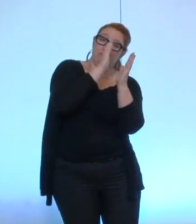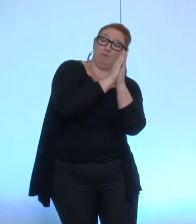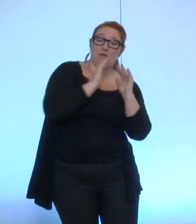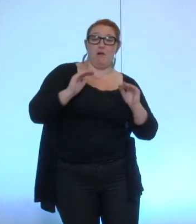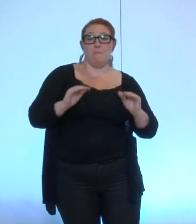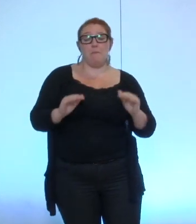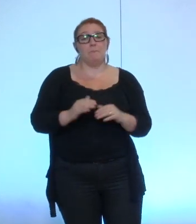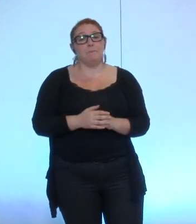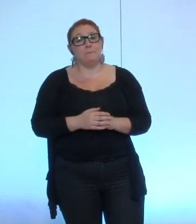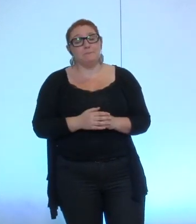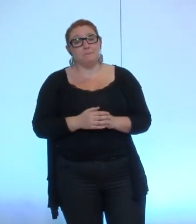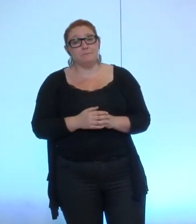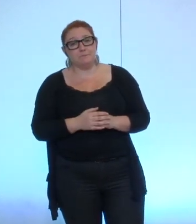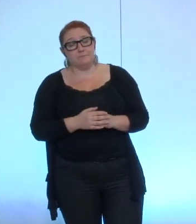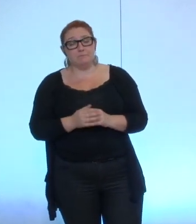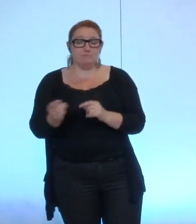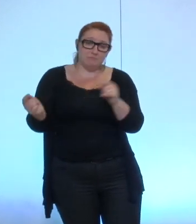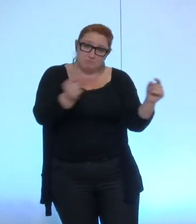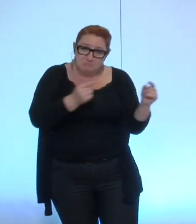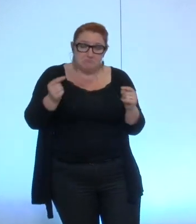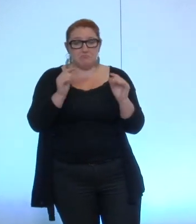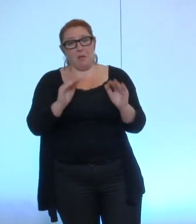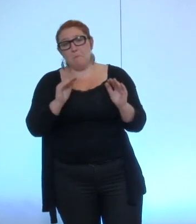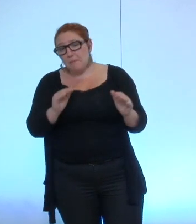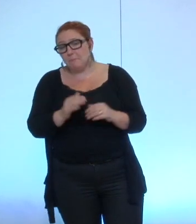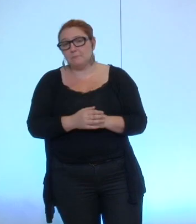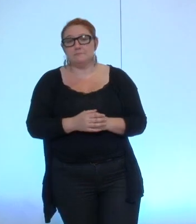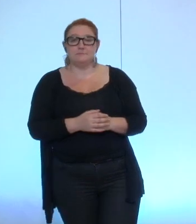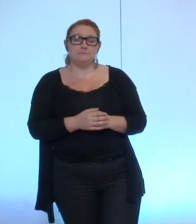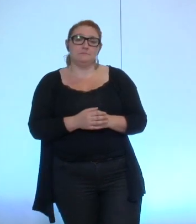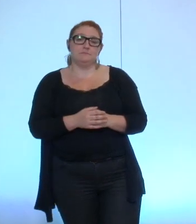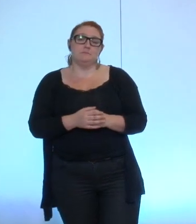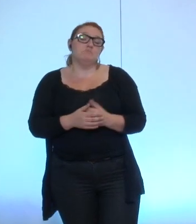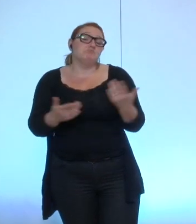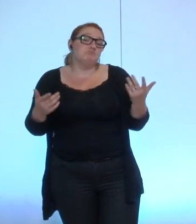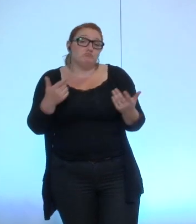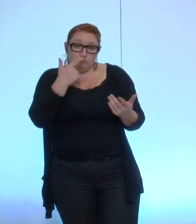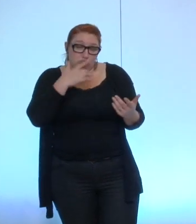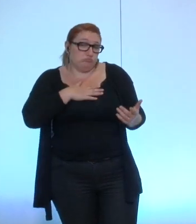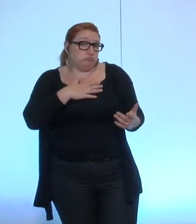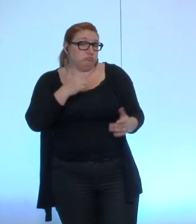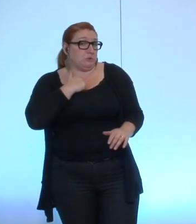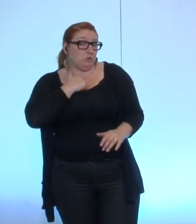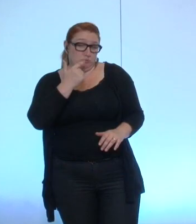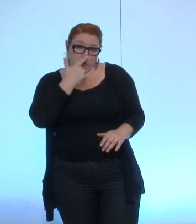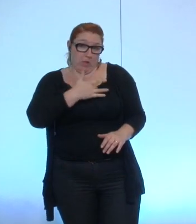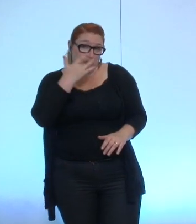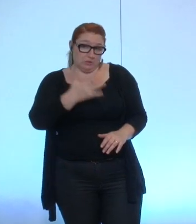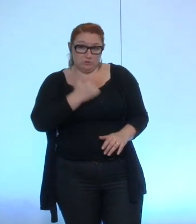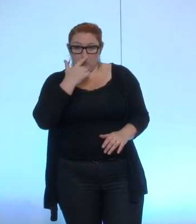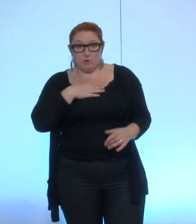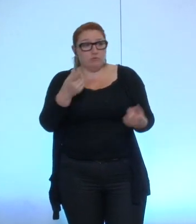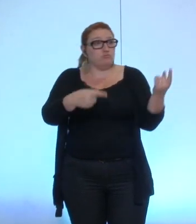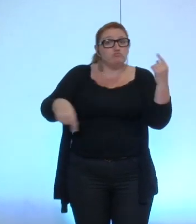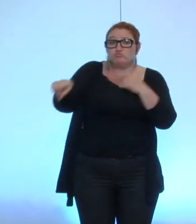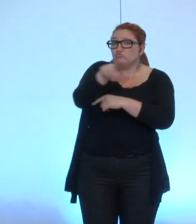une nécessité de délibération et de débat sur un sujet particulier donc ça me semble personnellement intéressant je pense que ça semblera intéressant à